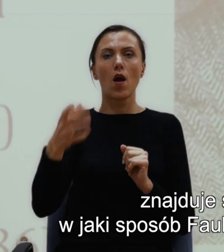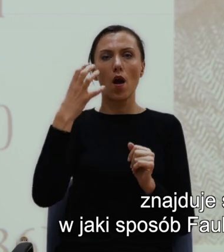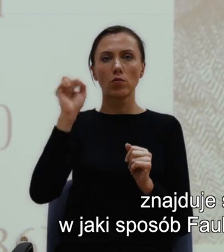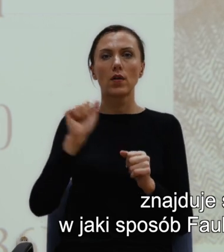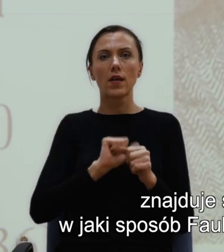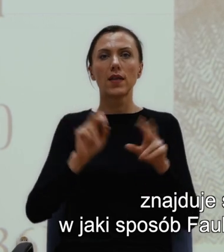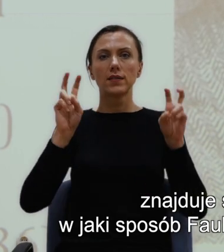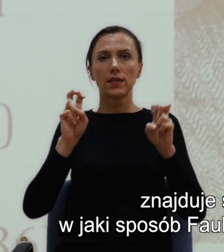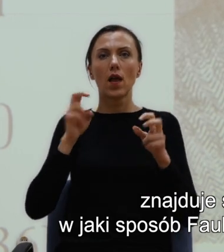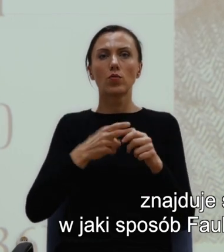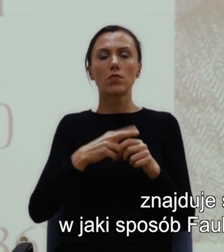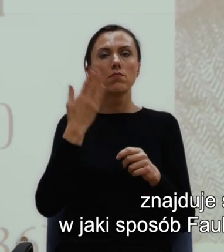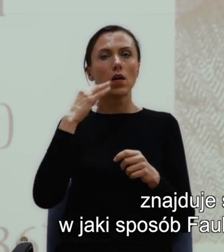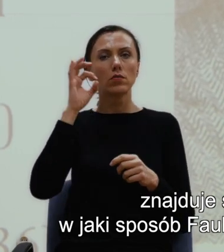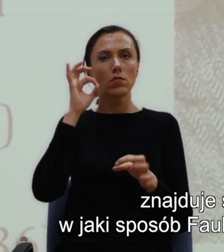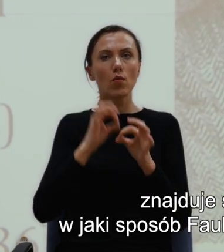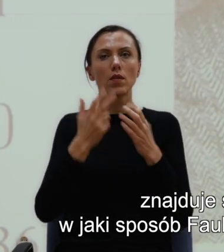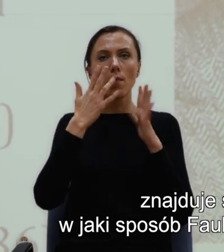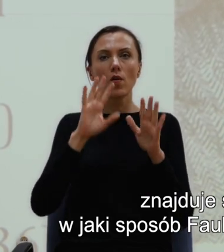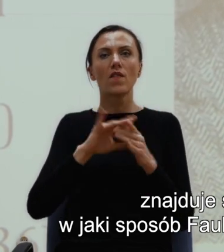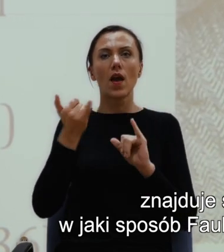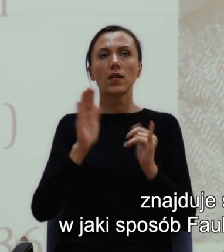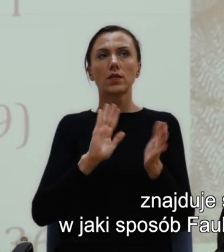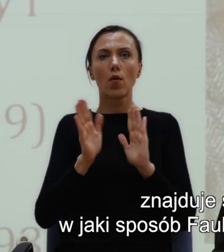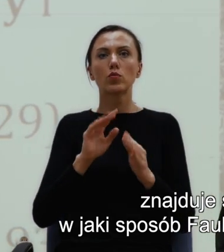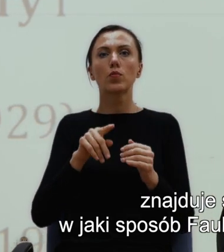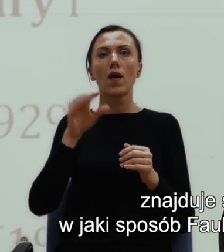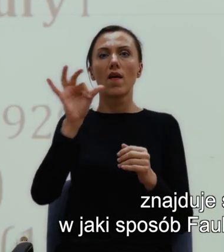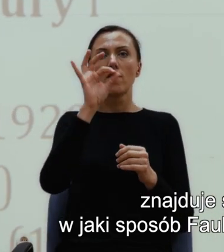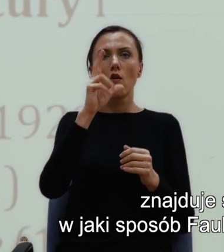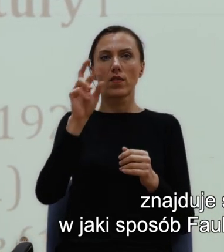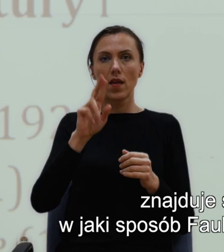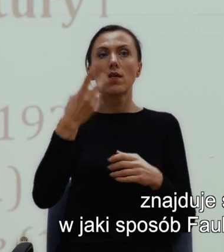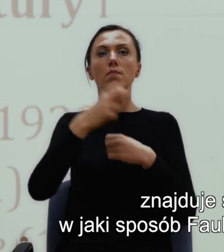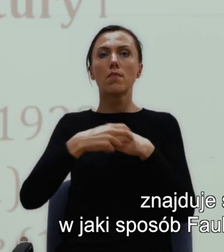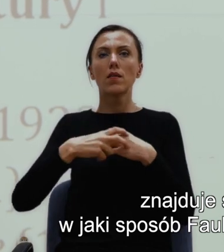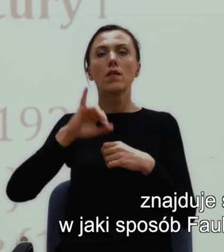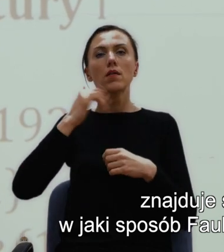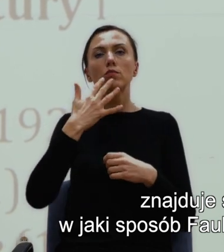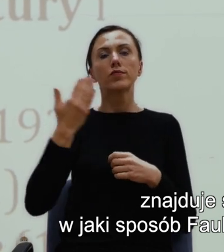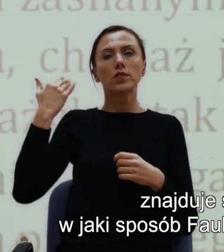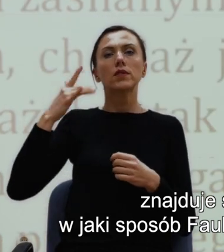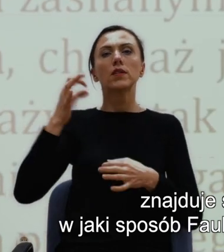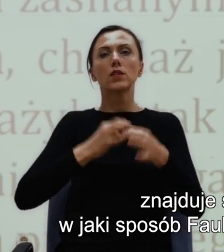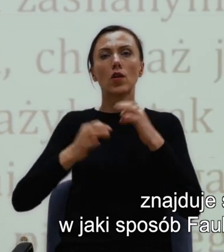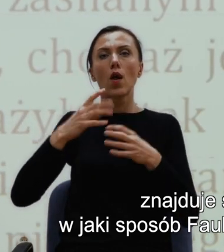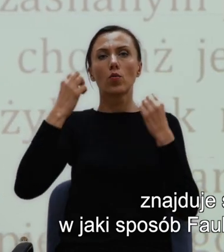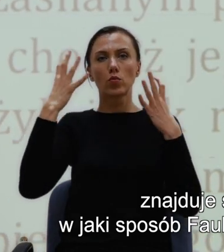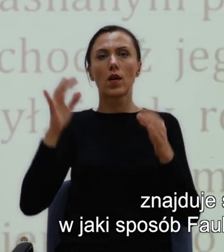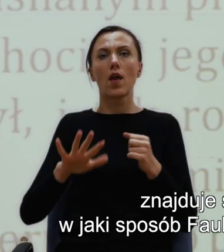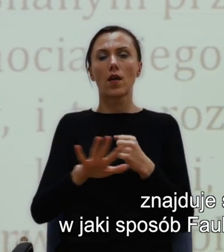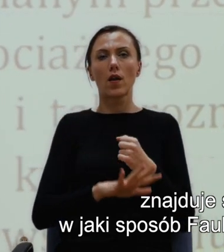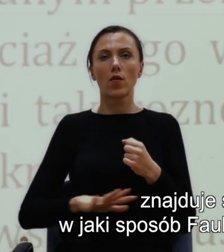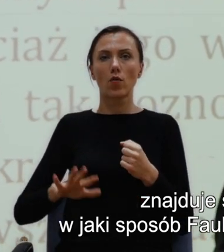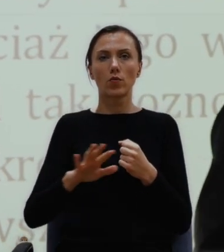się cytat, który doskonale pokazuje to, w jaki sposób Faulkner badał i postrzegał historię kultury regionu.